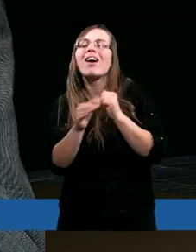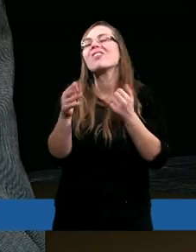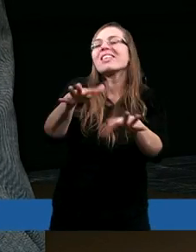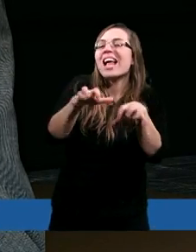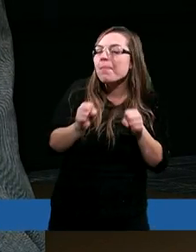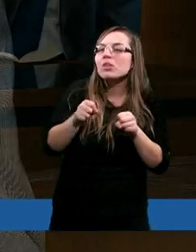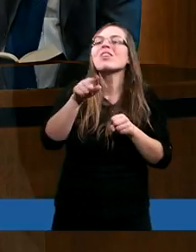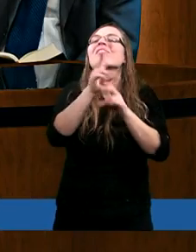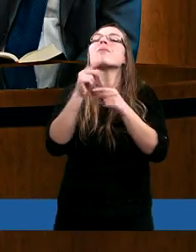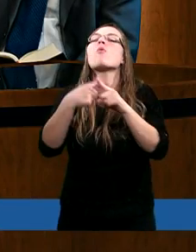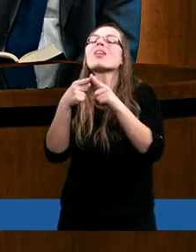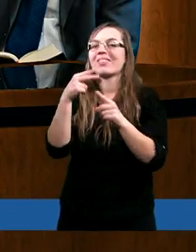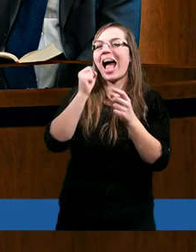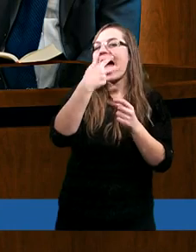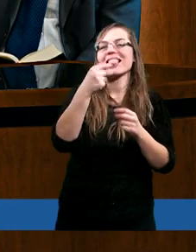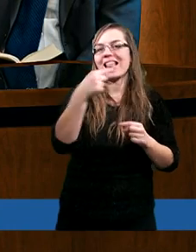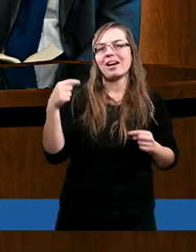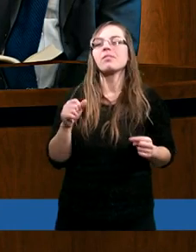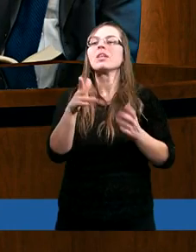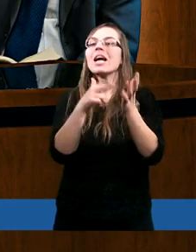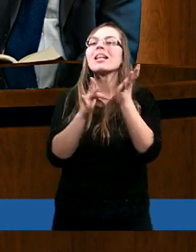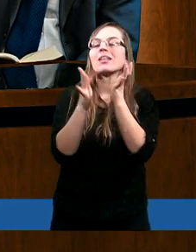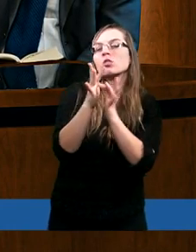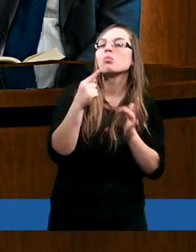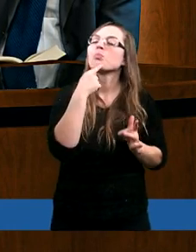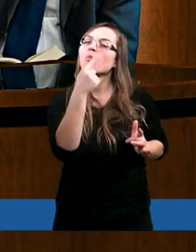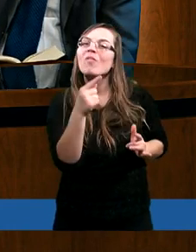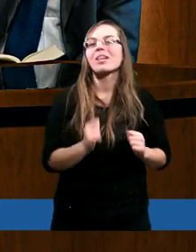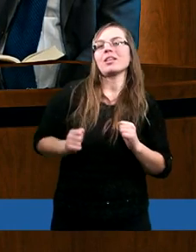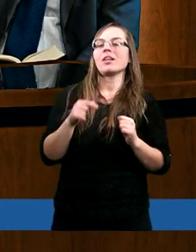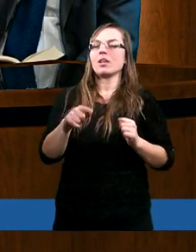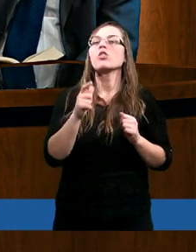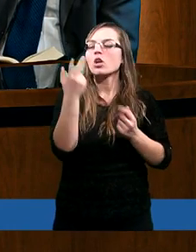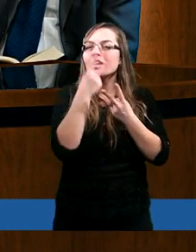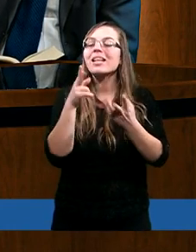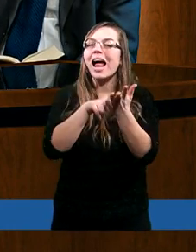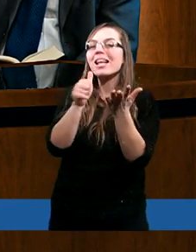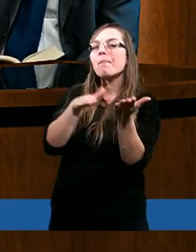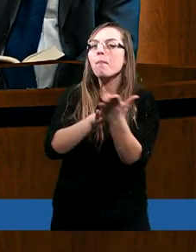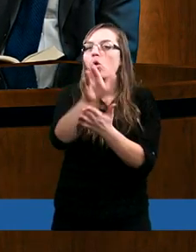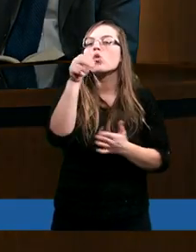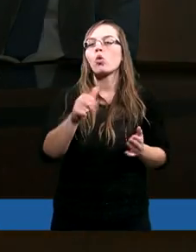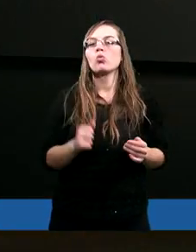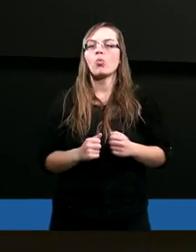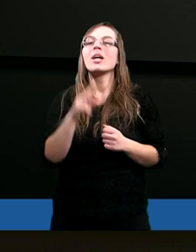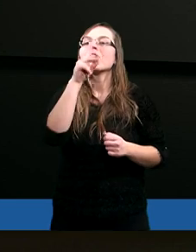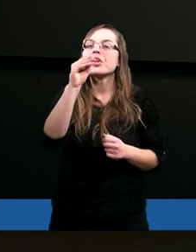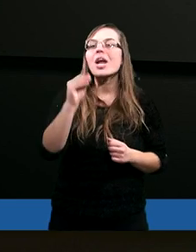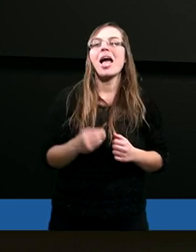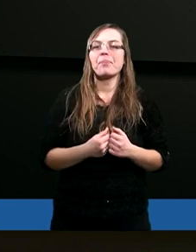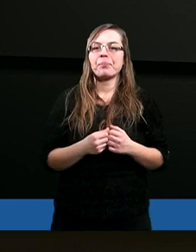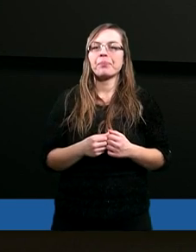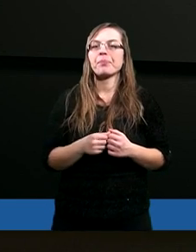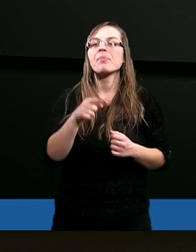wstrzemięźliwość. Kiedyś Chrystus powiedział i te teksty czytaliśmy na samym początku, że